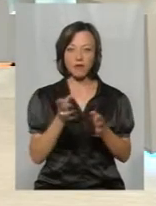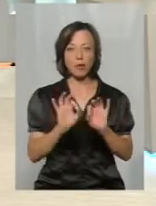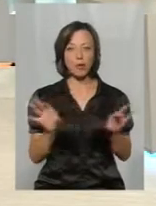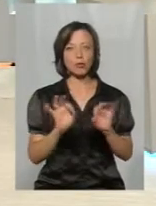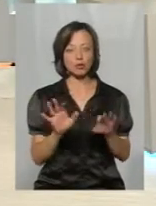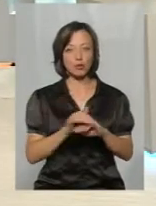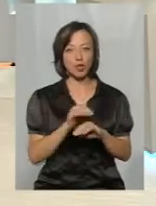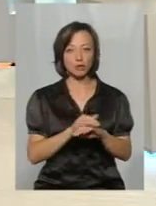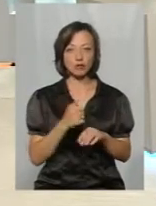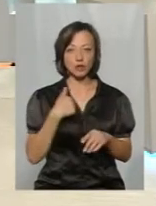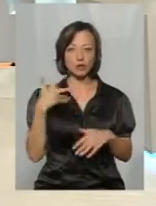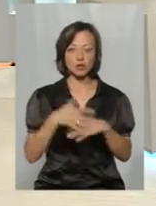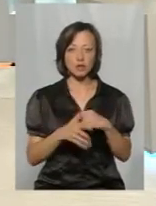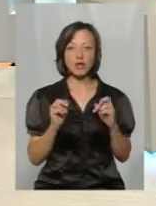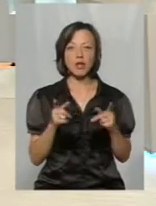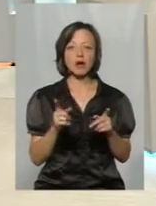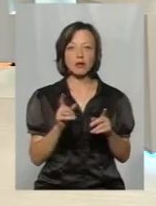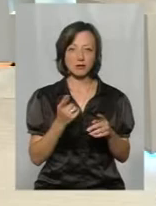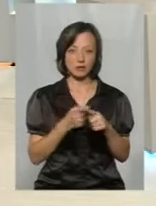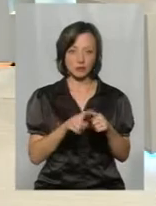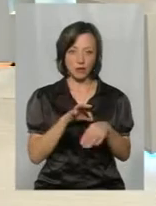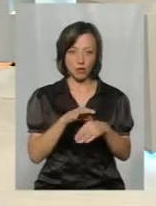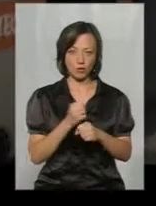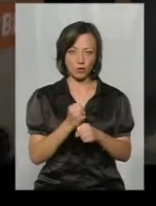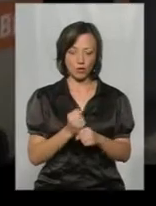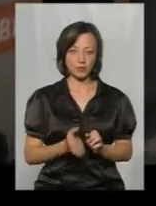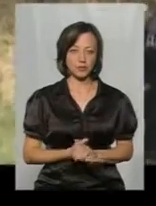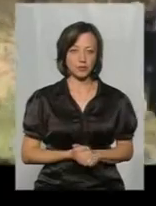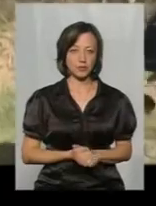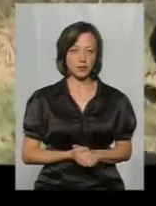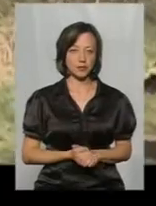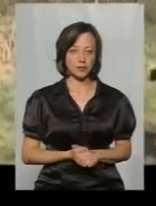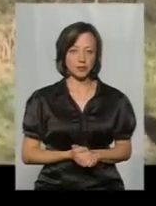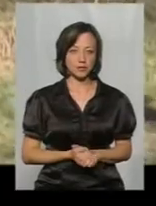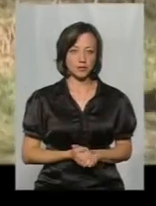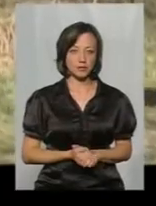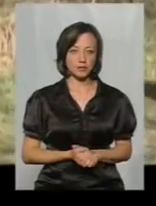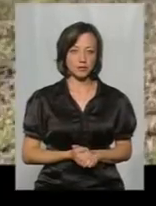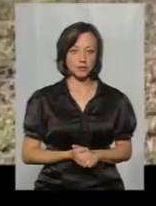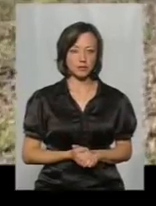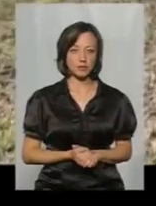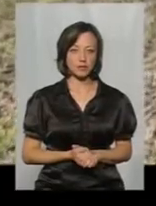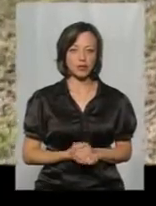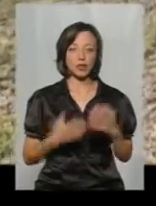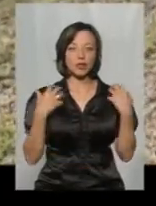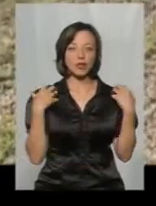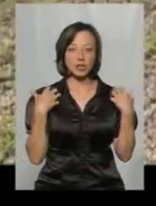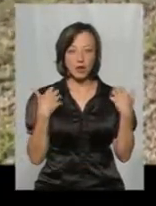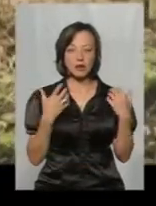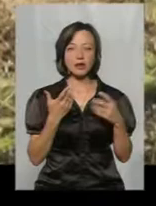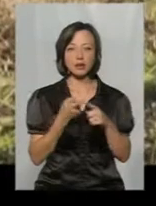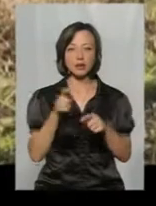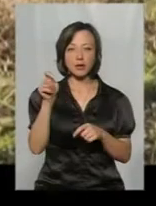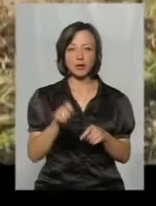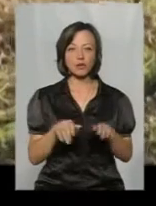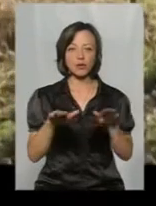прокоментуйте, будь ласка, щоб ми розуміли, як проводяться ці роботи. Прошу. Перш за все, начальник піротехнічної розрахунки, який